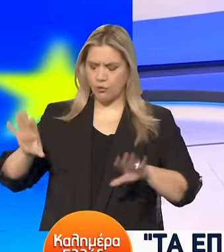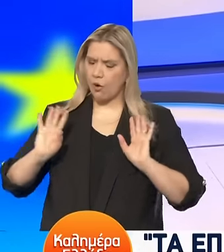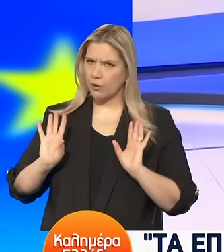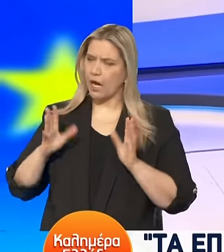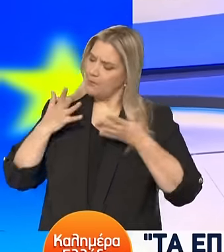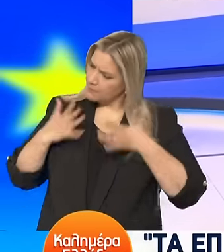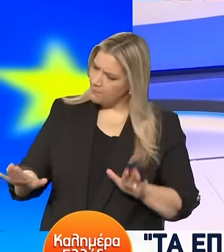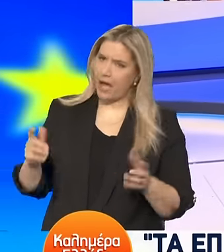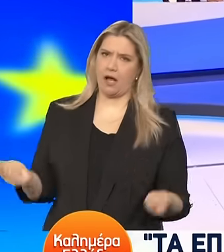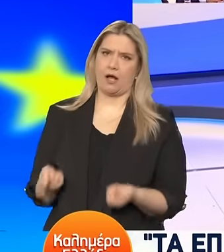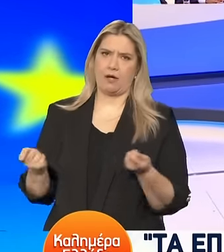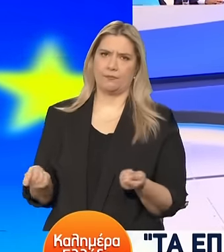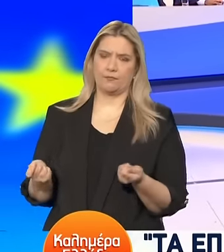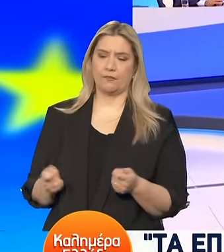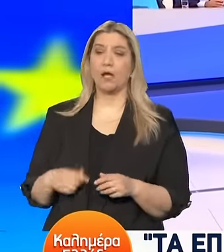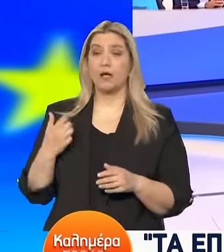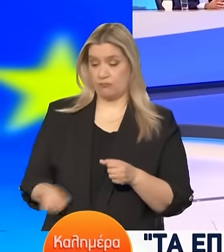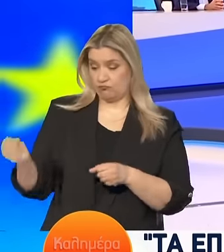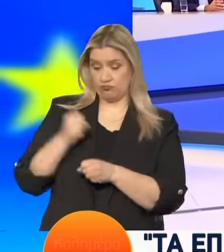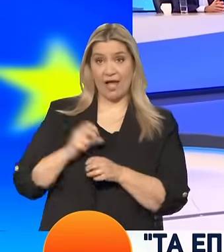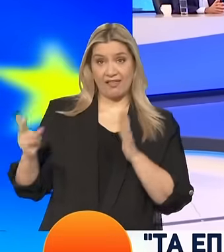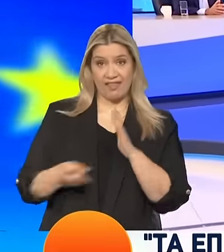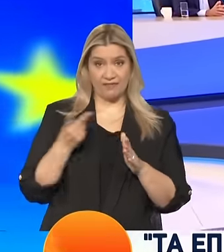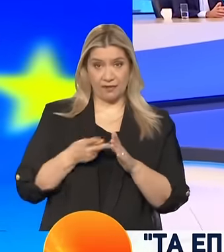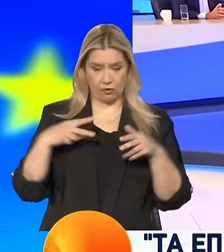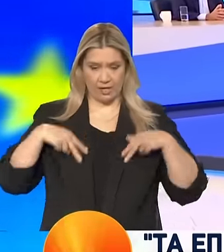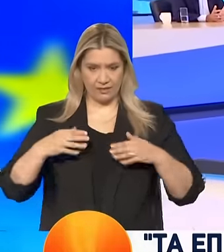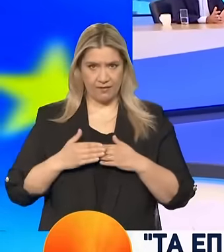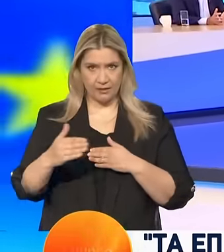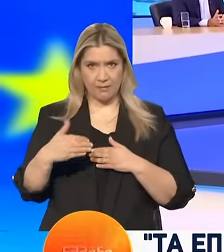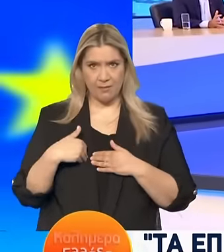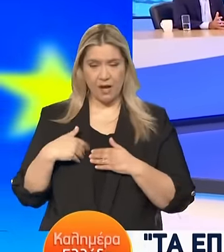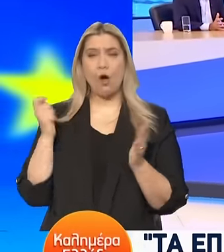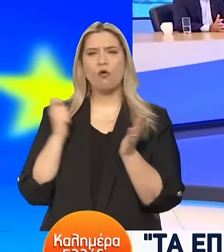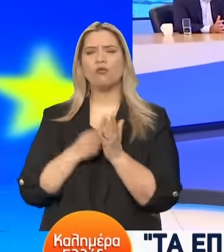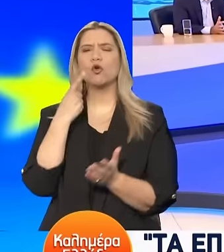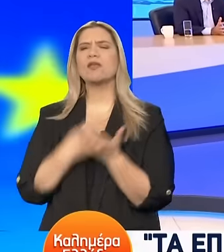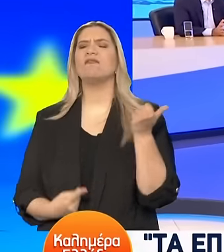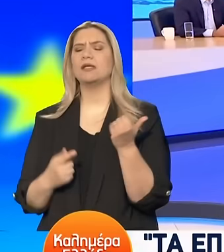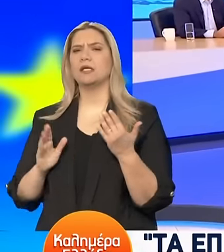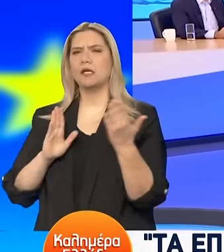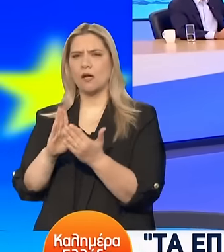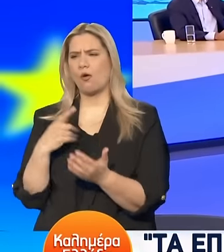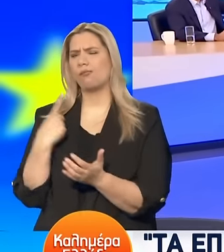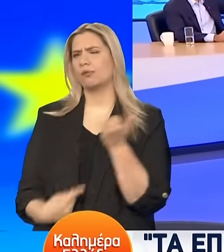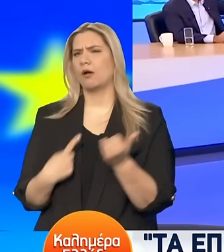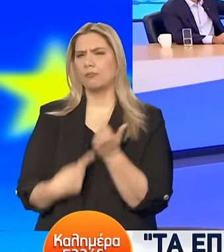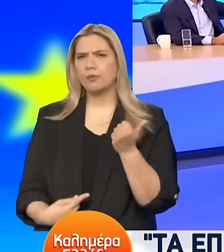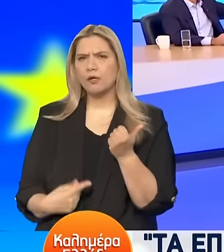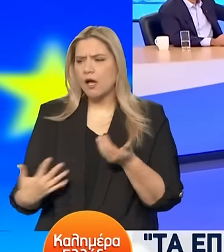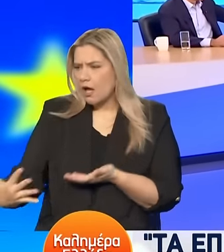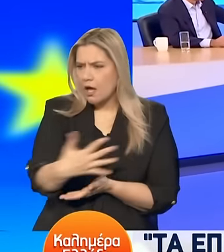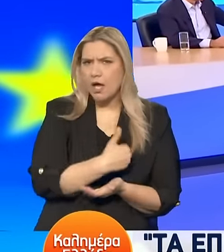είπαμε ξεκινώντας τη δεύτερη θετία μας Θα πολεμήσουμε τη φοροδιαφυγή Γιατί η φοροδιαφυγή στερεί από τον κρατικό προϋπολογισμό Έσοδα μας αναγκάζει να